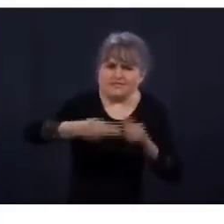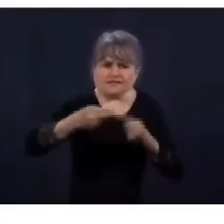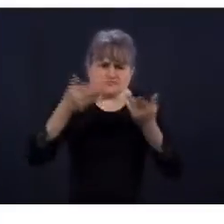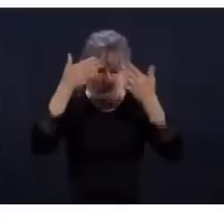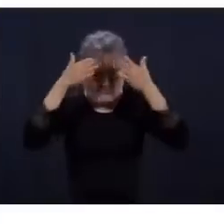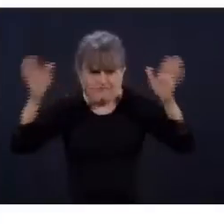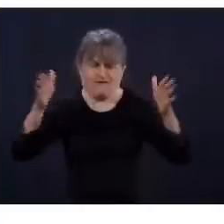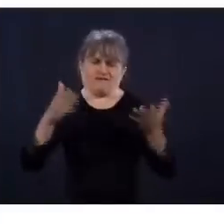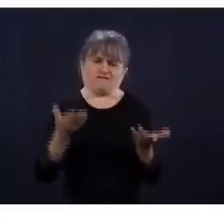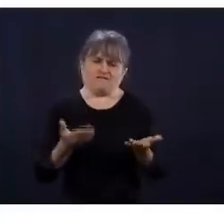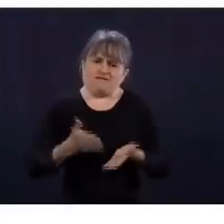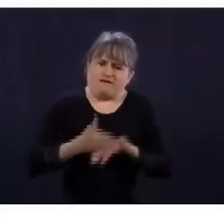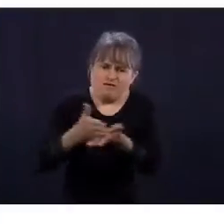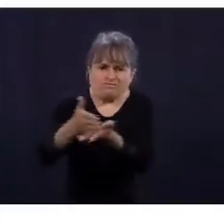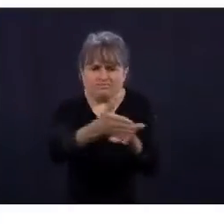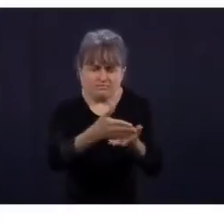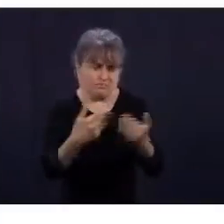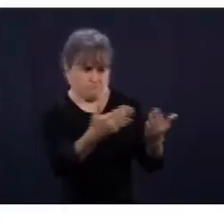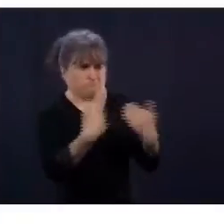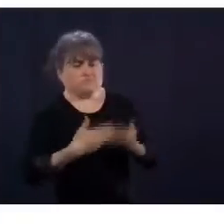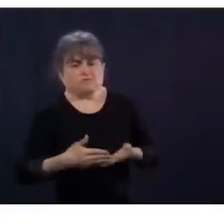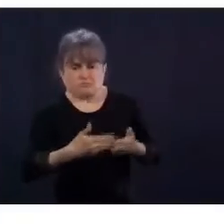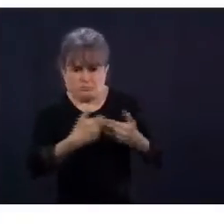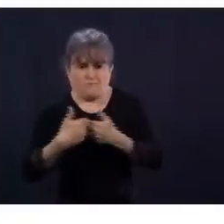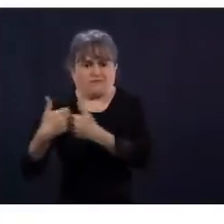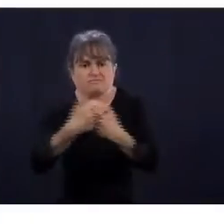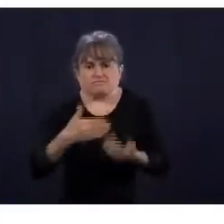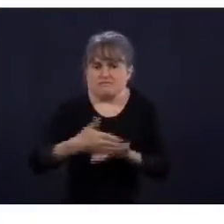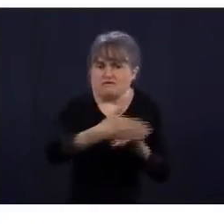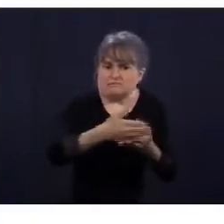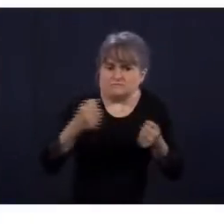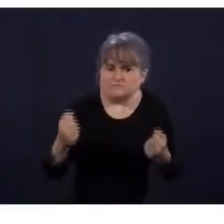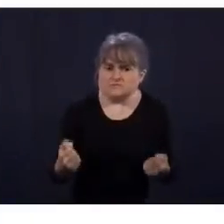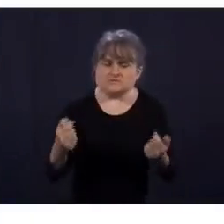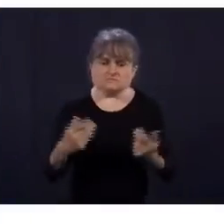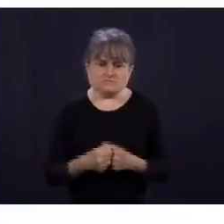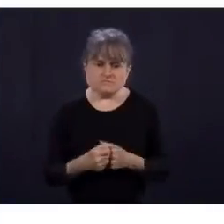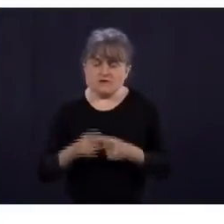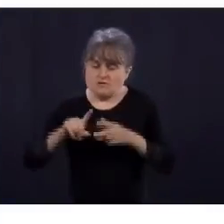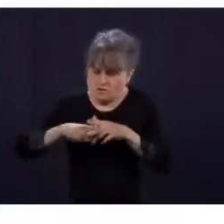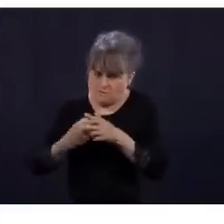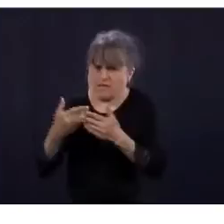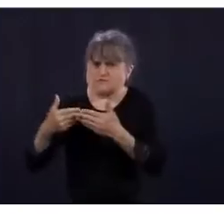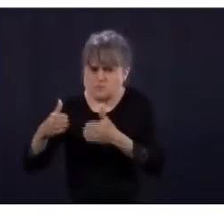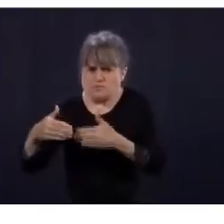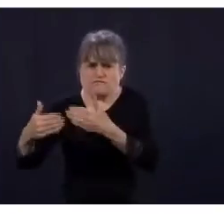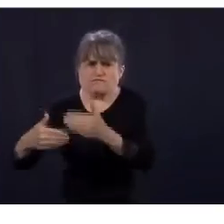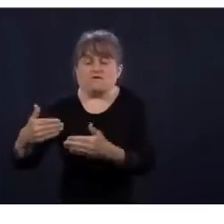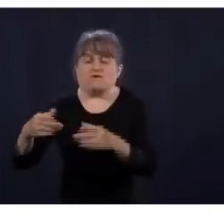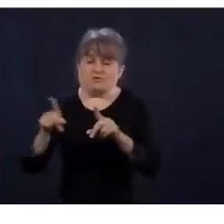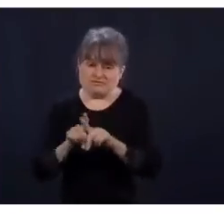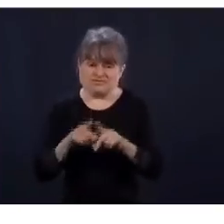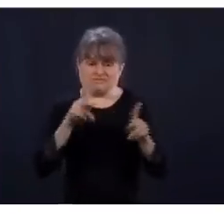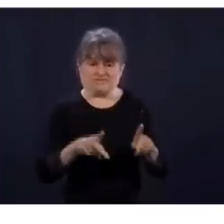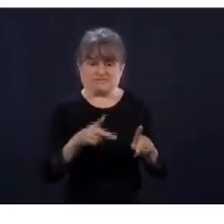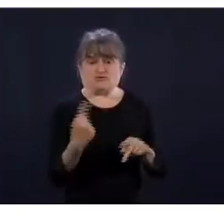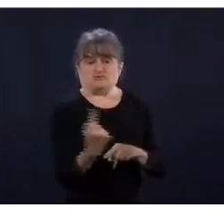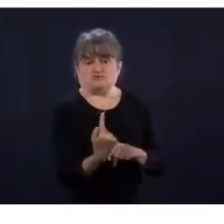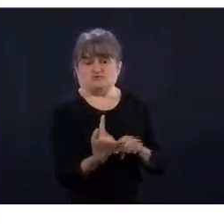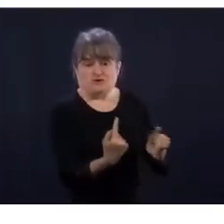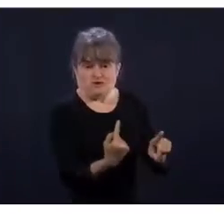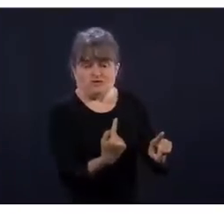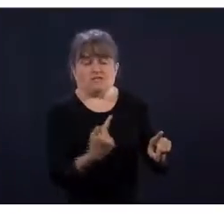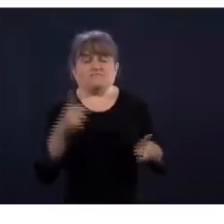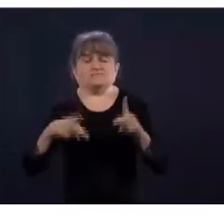reslaquer un peu, si vous me permettez. Je veux dire, le mot n pas bon, là. On va essayer d'amoindrir des contraintes et